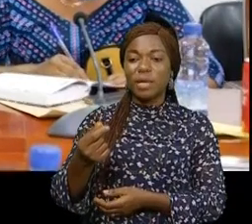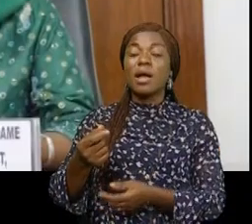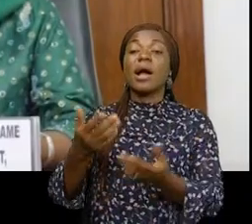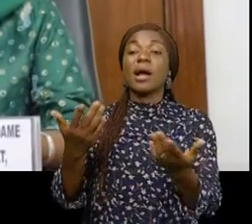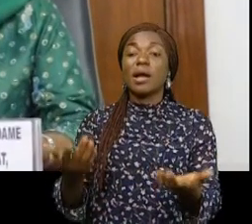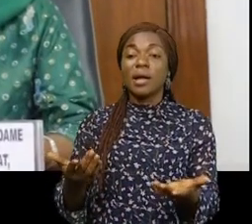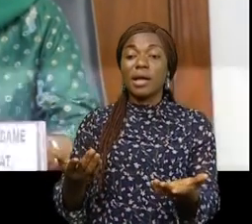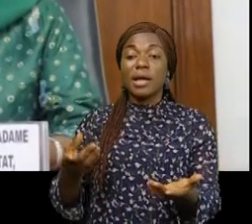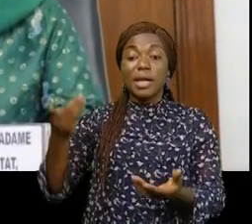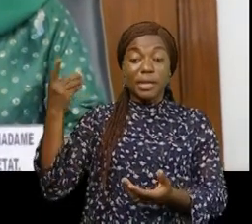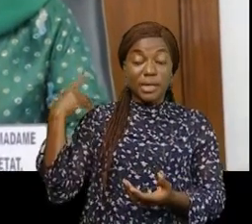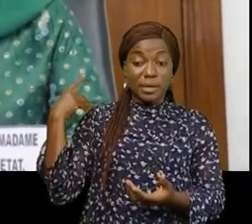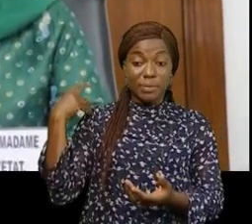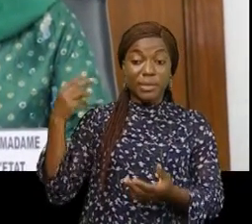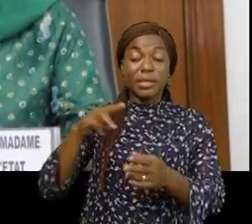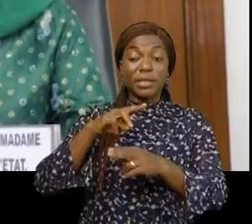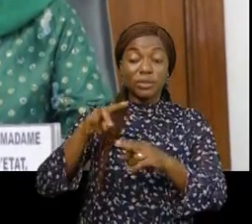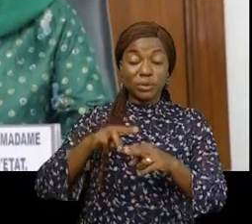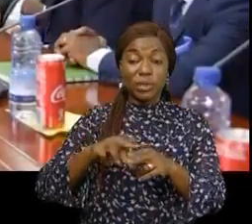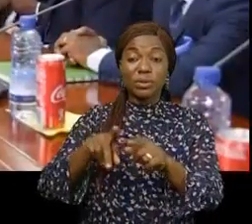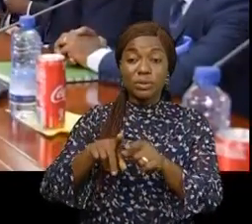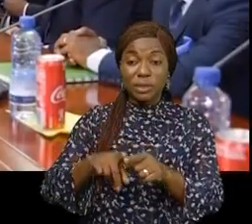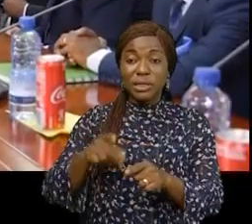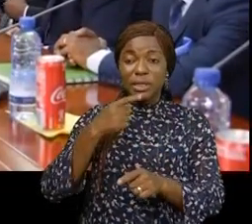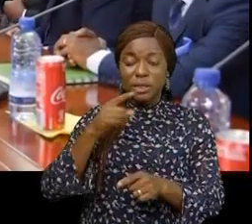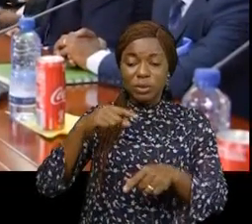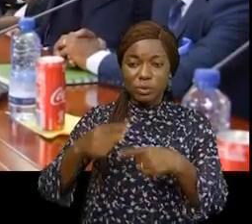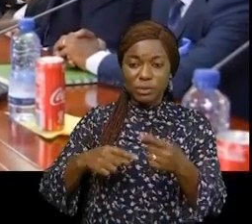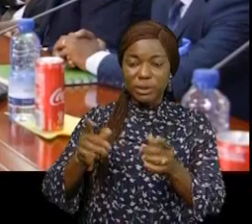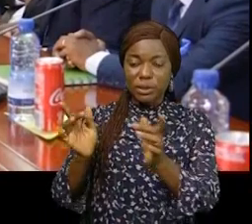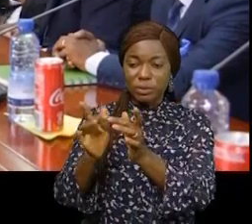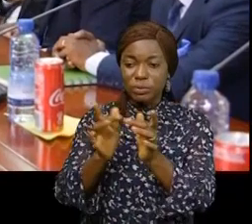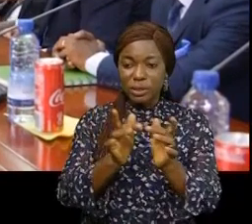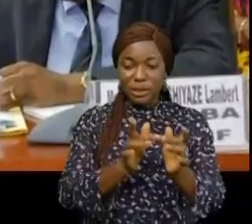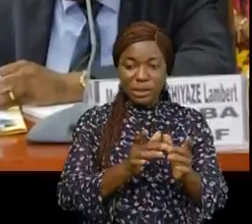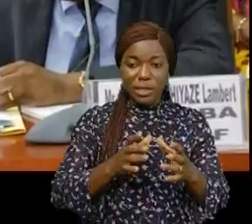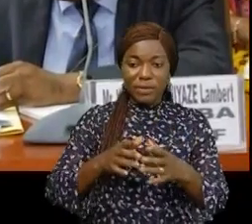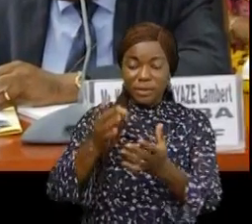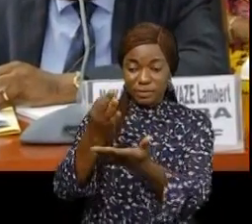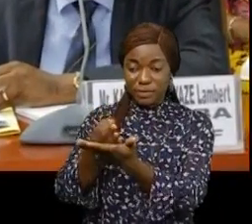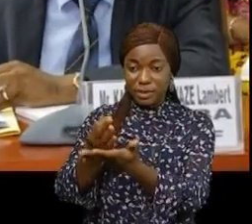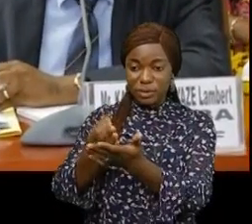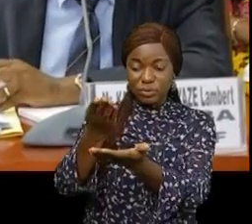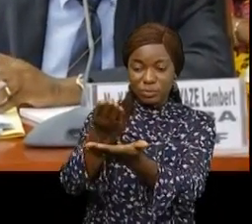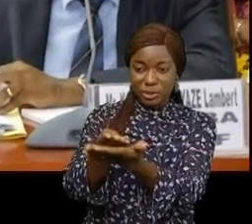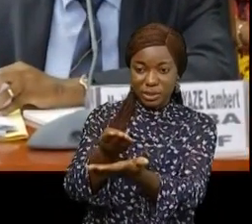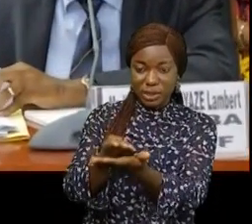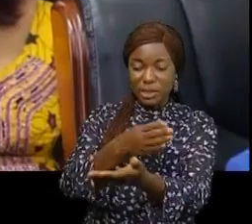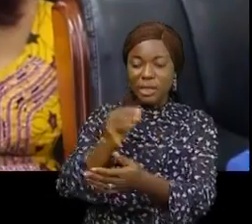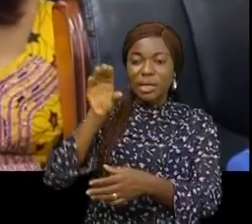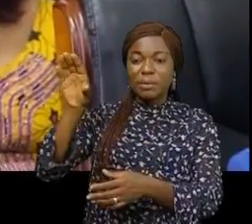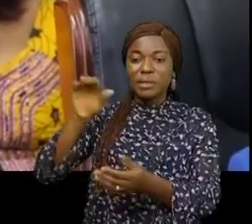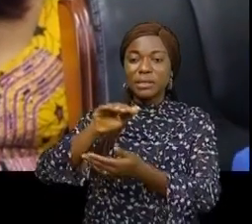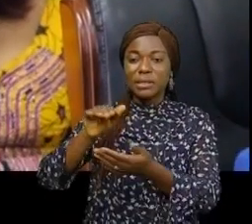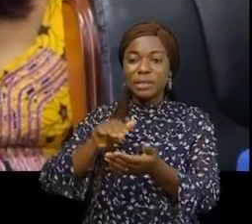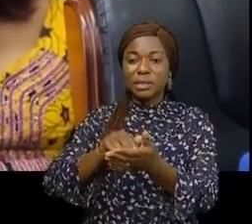savoir à la patronne du portefeuille qu'ils envisagent des débuts de contact à l'administration des finances, au budget et à la Banque centrale du Congo